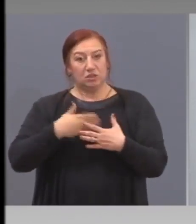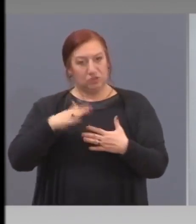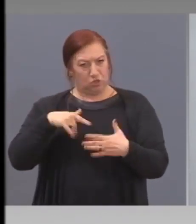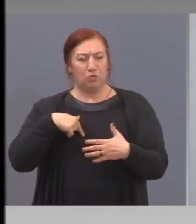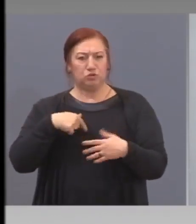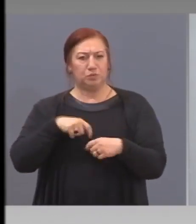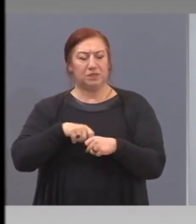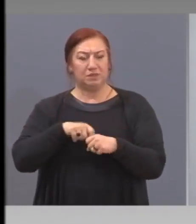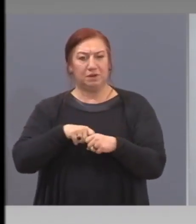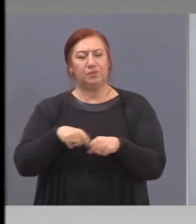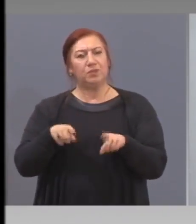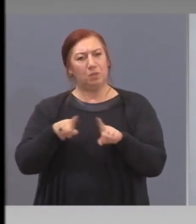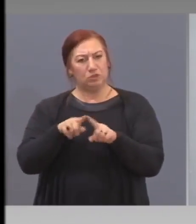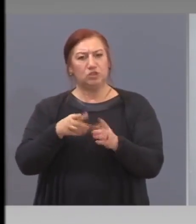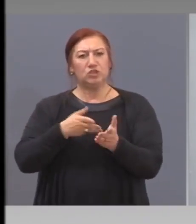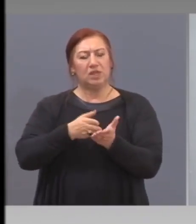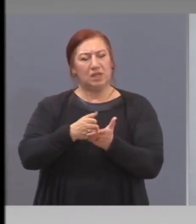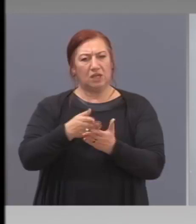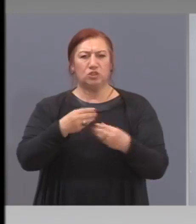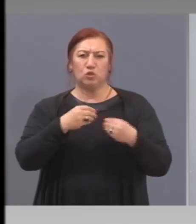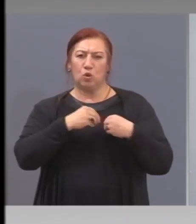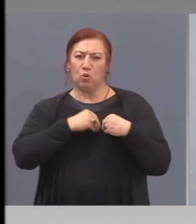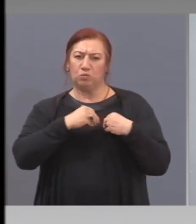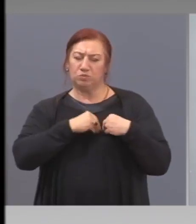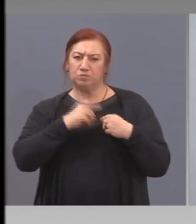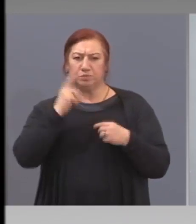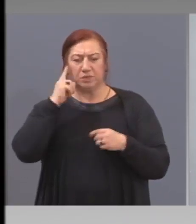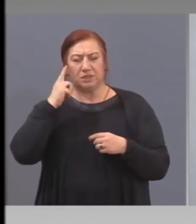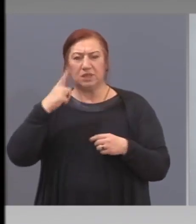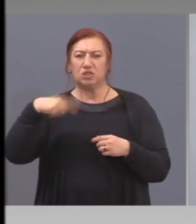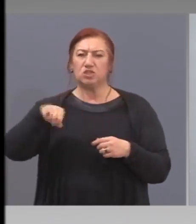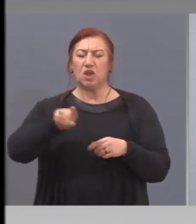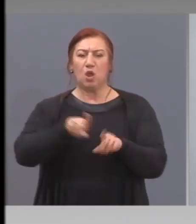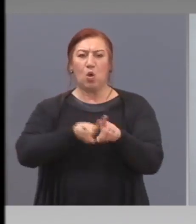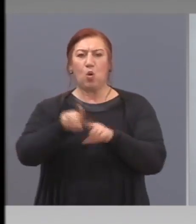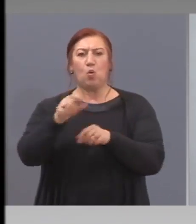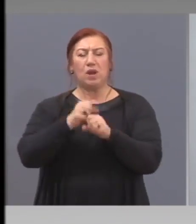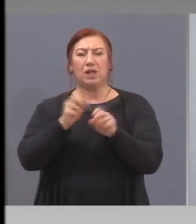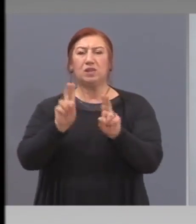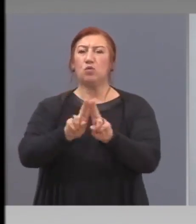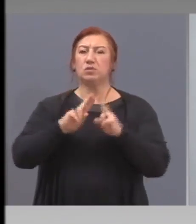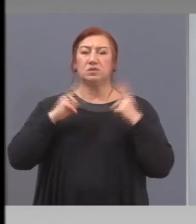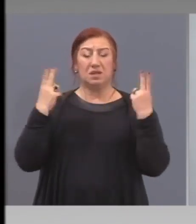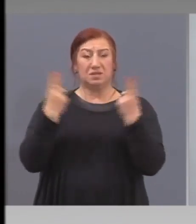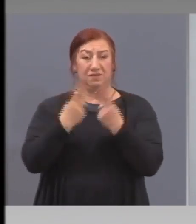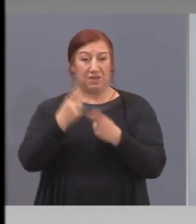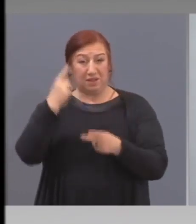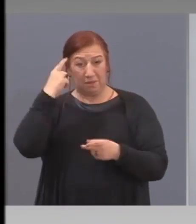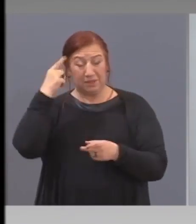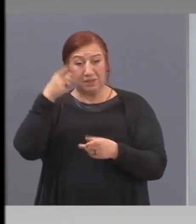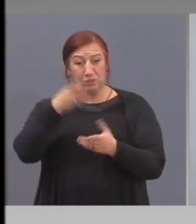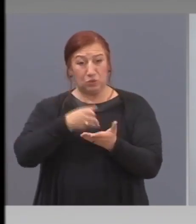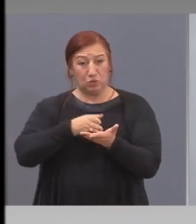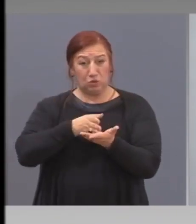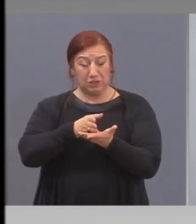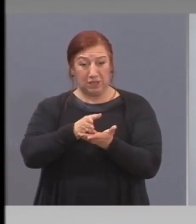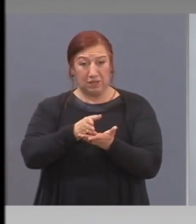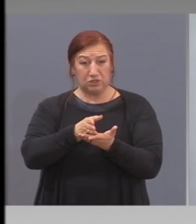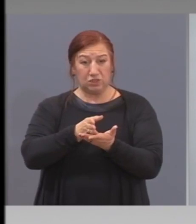По същия начин съм убеден, че разсъждават и колегите в света. Така че заварвайки ни